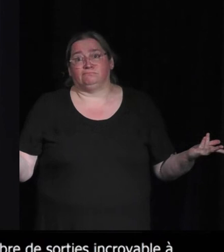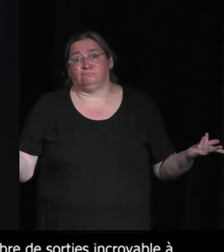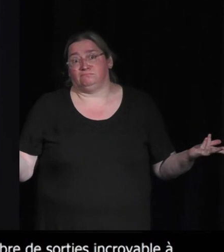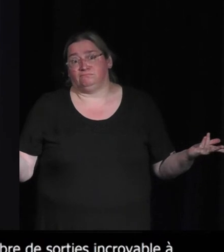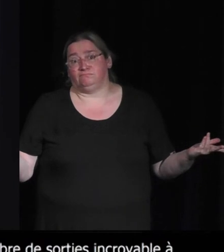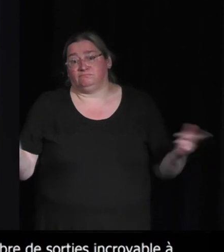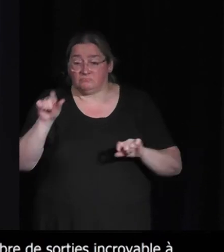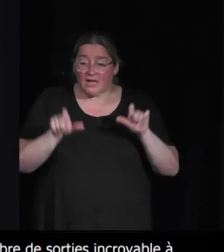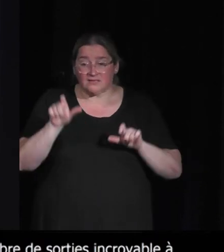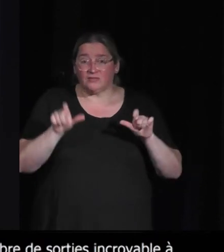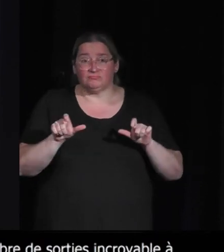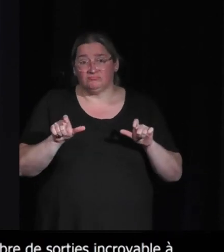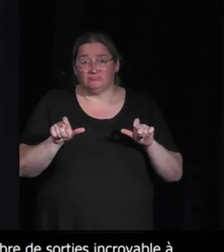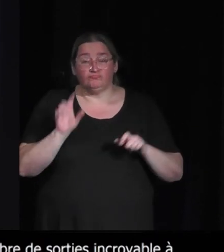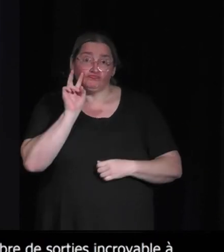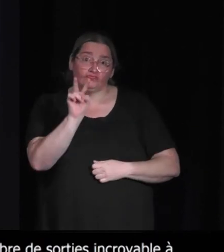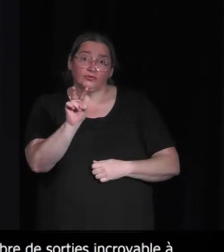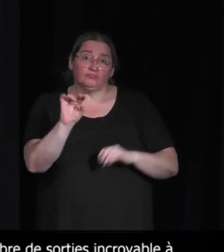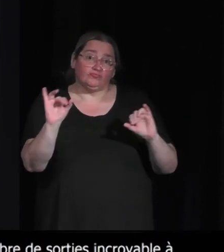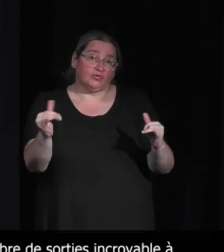La réception est...